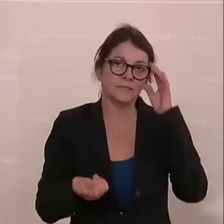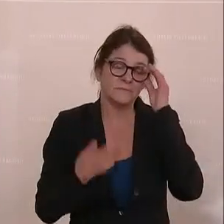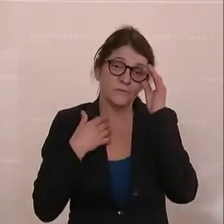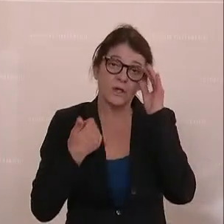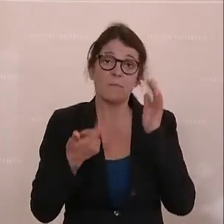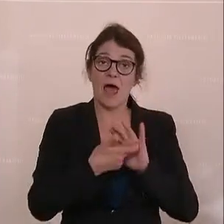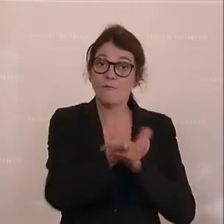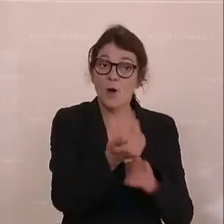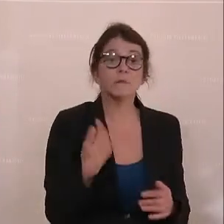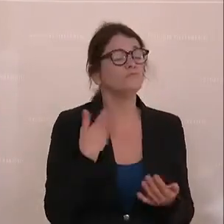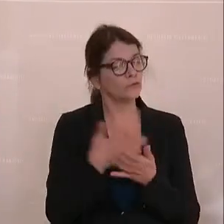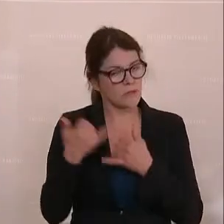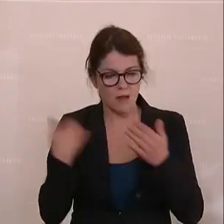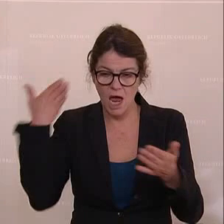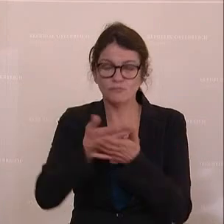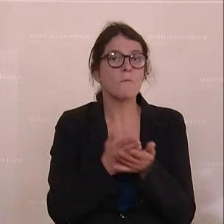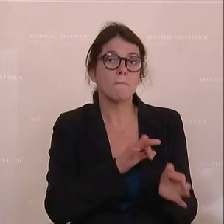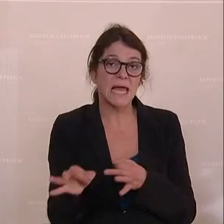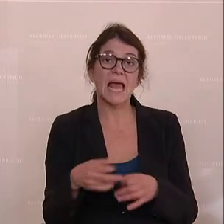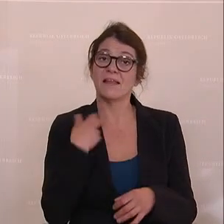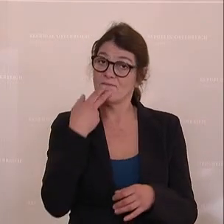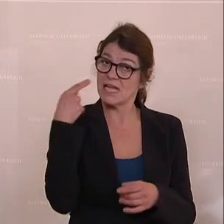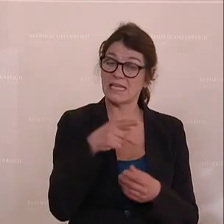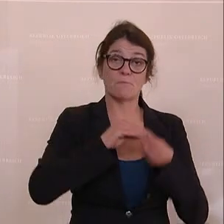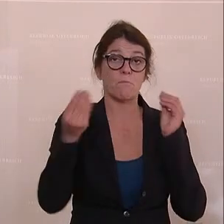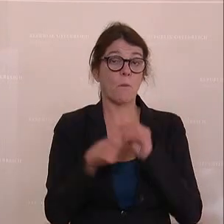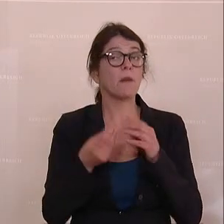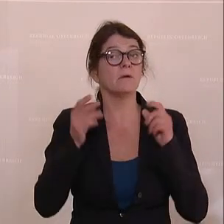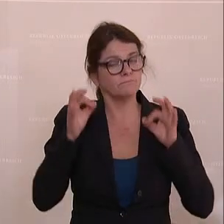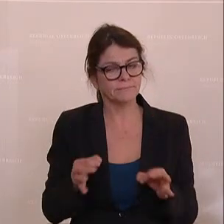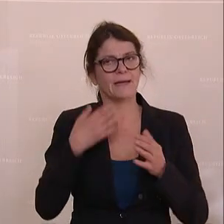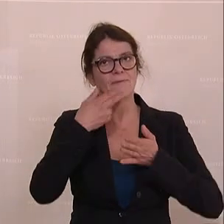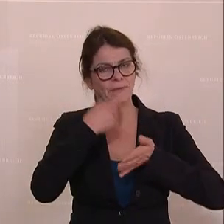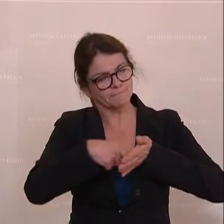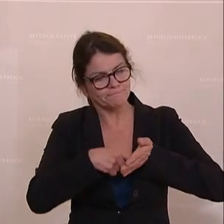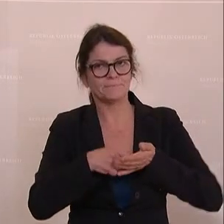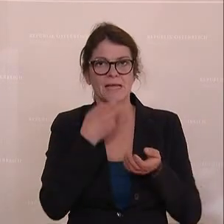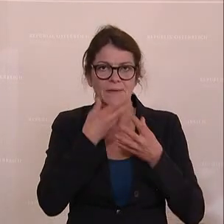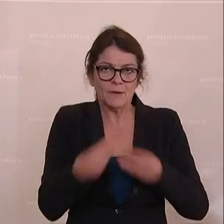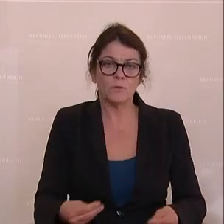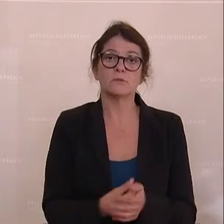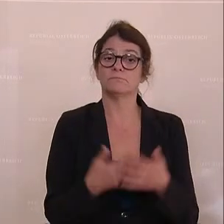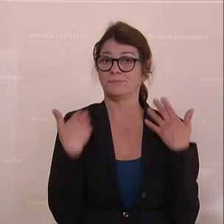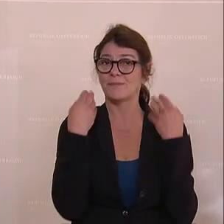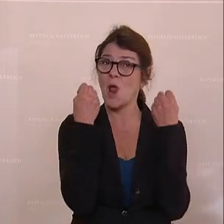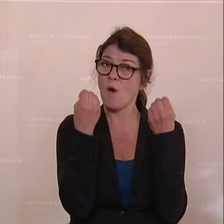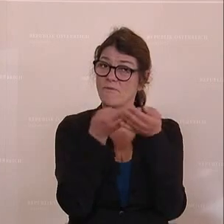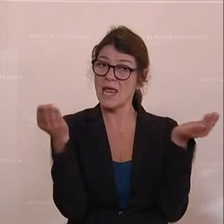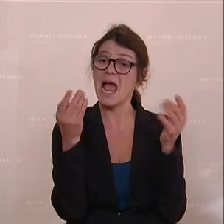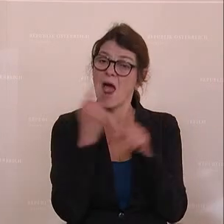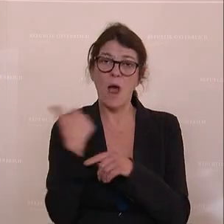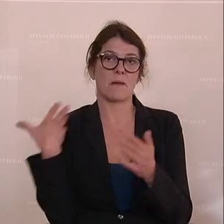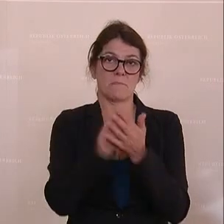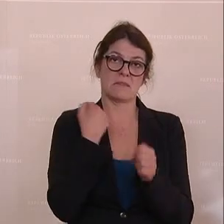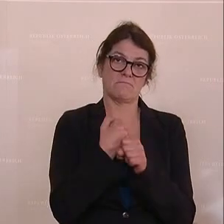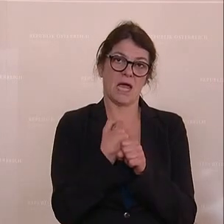wir sind seit Jahren bereit, dieses Problem endgültig zu bereinigen. Und ich hoffe, dass ihr endlich einmal auch mitgeht,